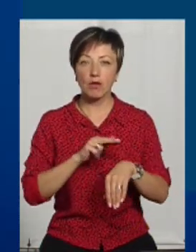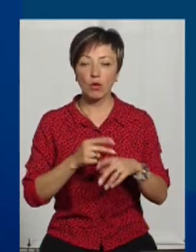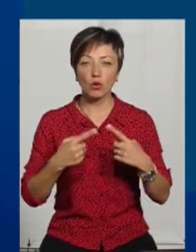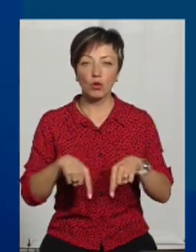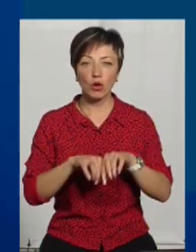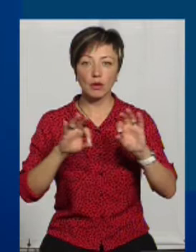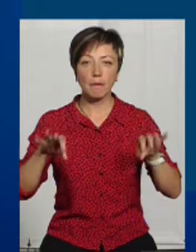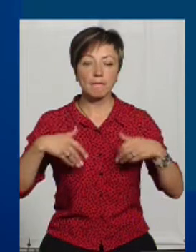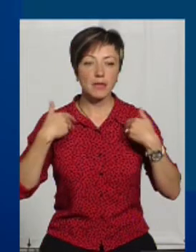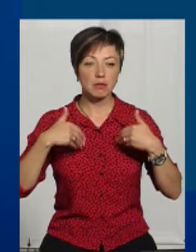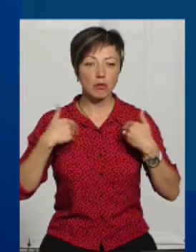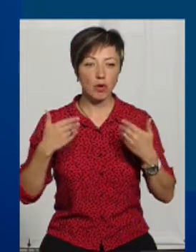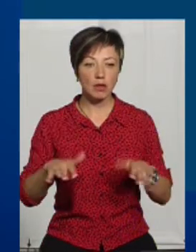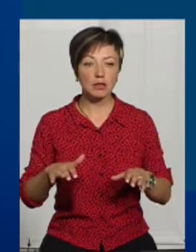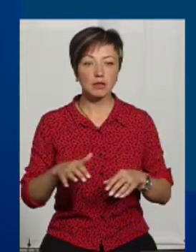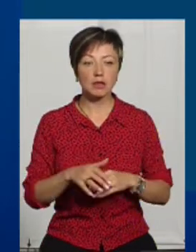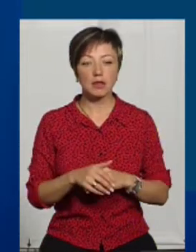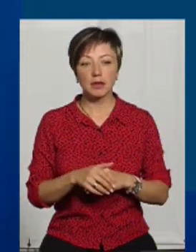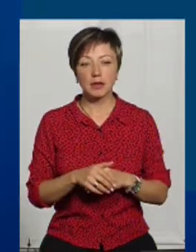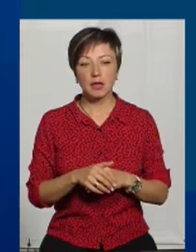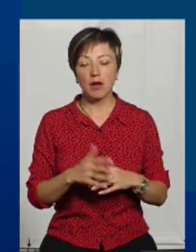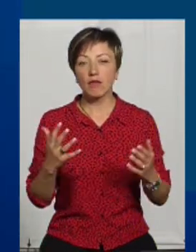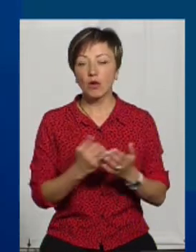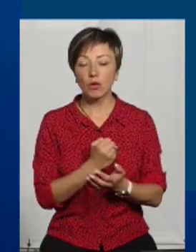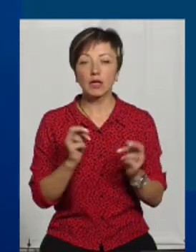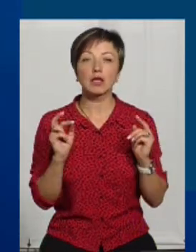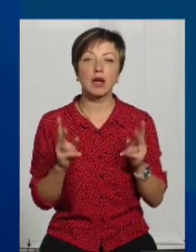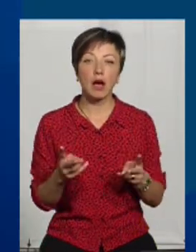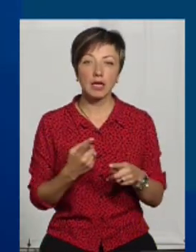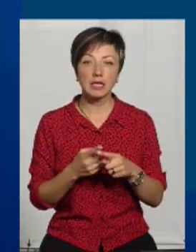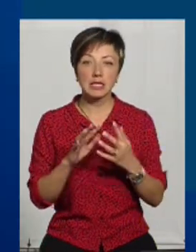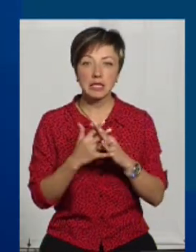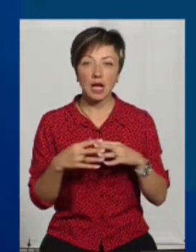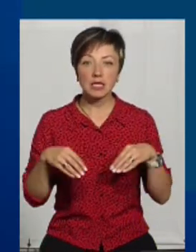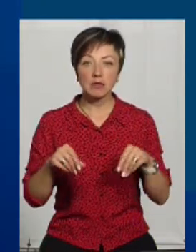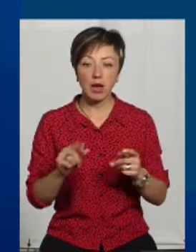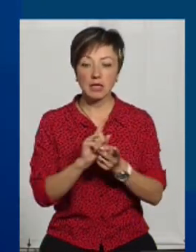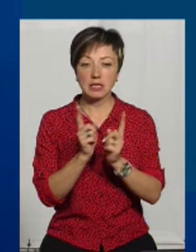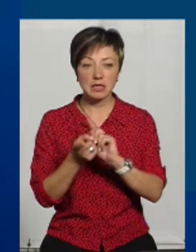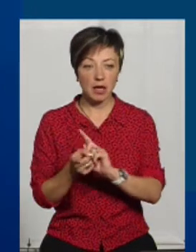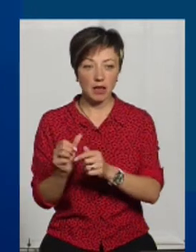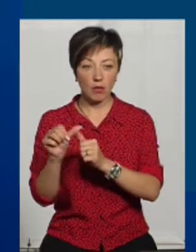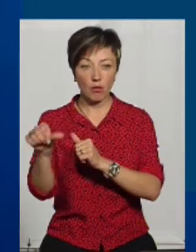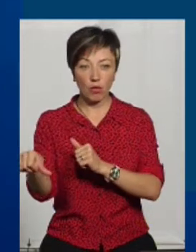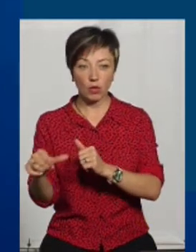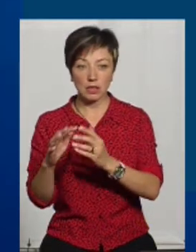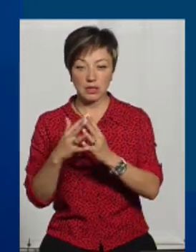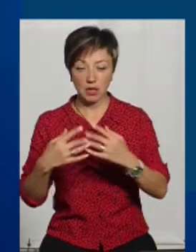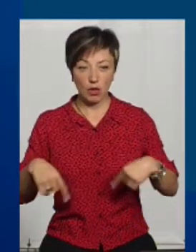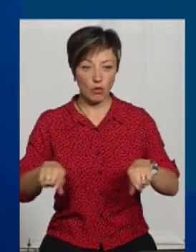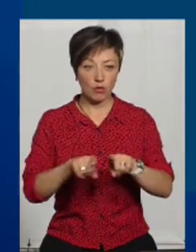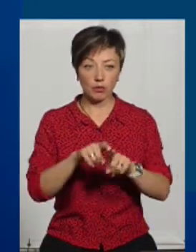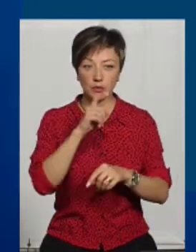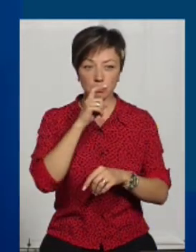нічого не дає. Виходить, що, яким способом сільська земля стала землею поза населеним